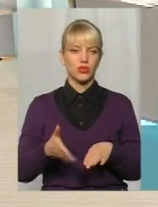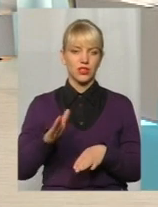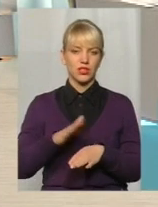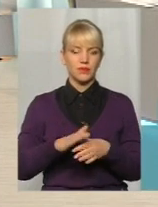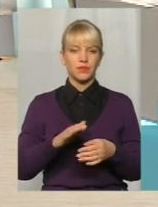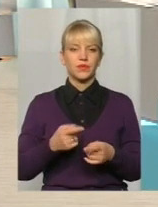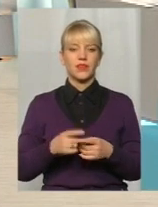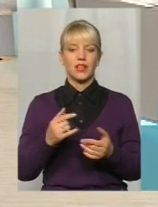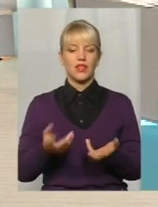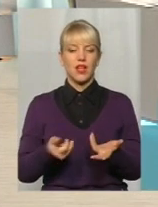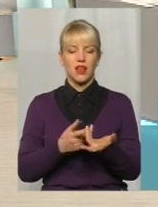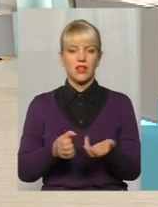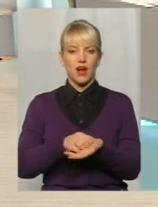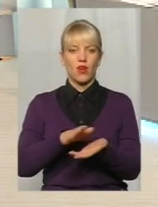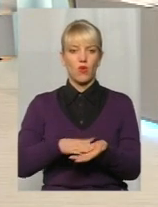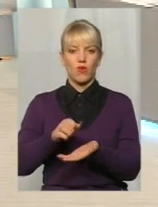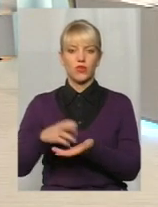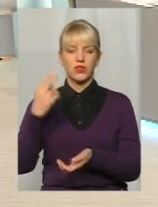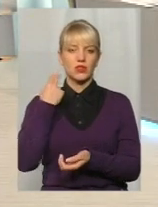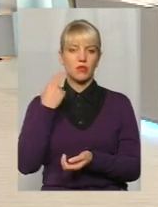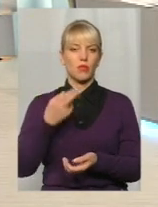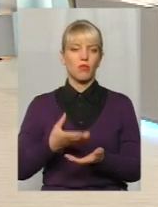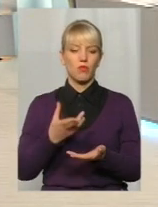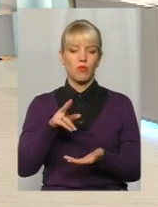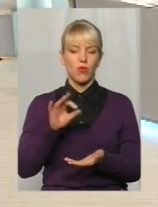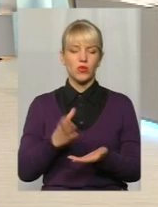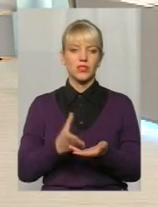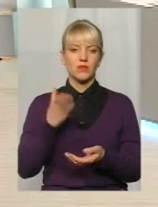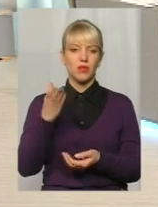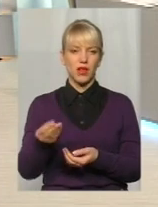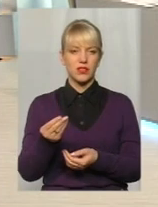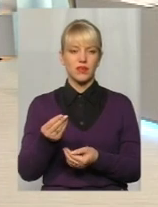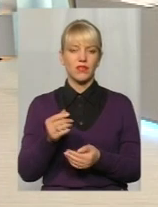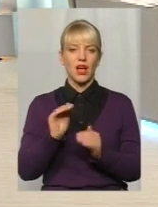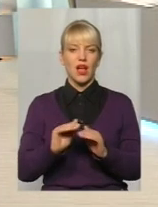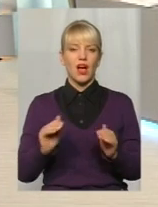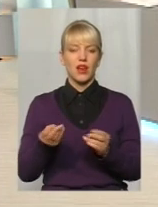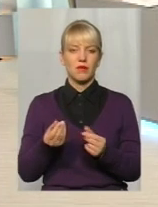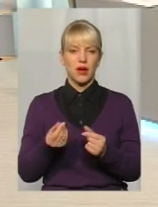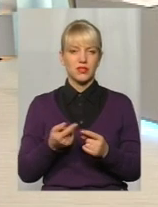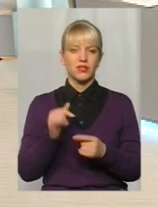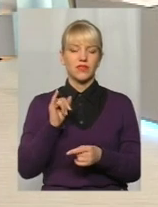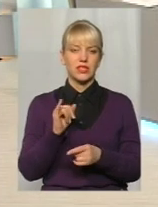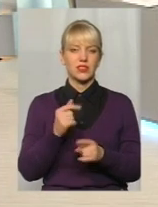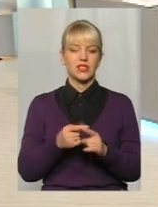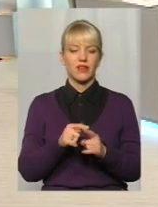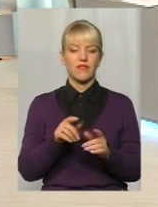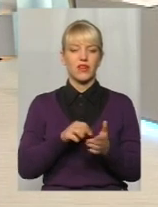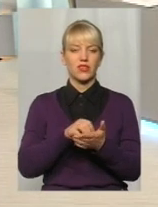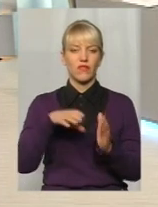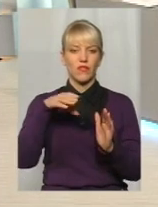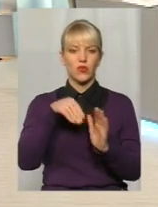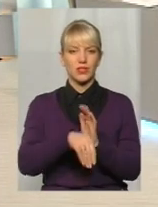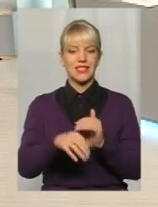Нараховується заборгованість по сплаті аліментів. І ця заборгованість вже відноситься до